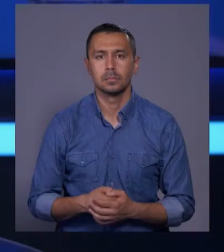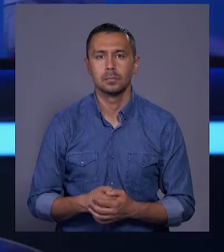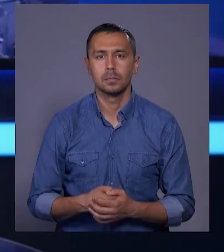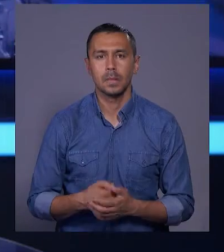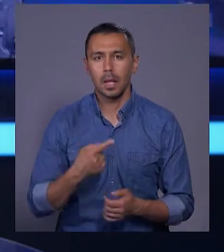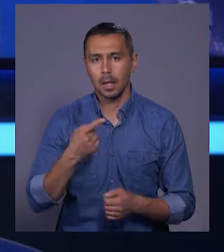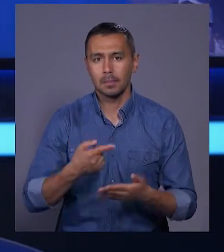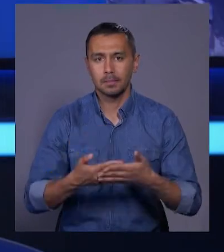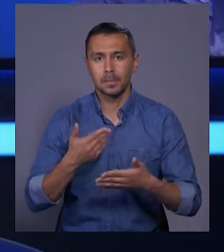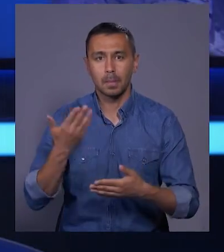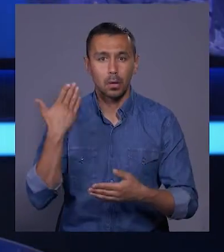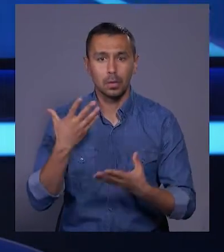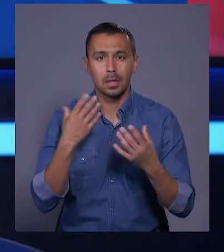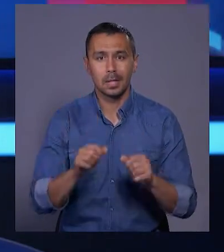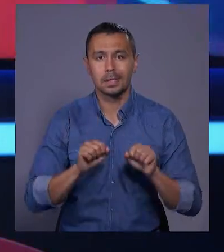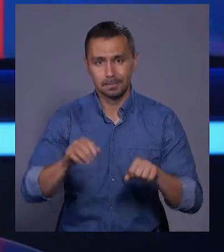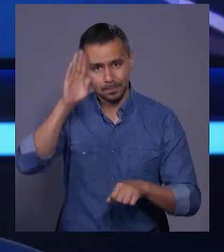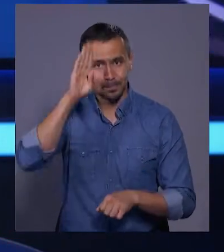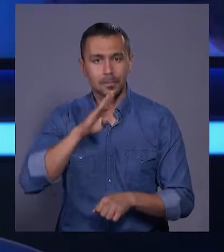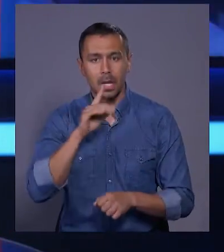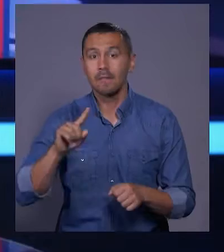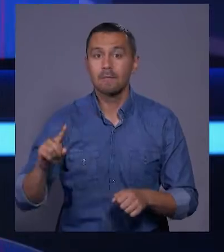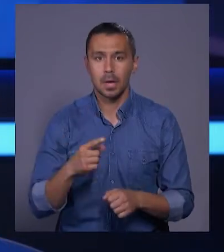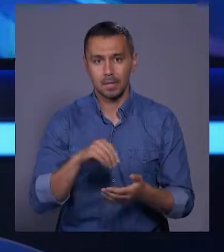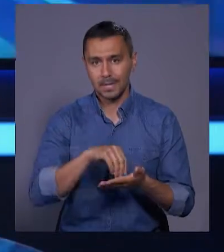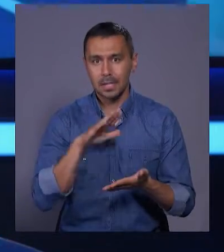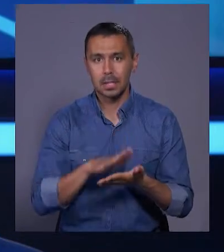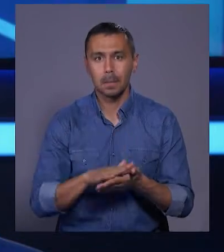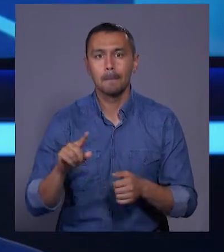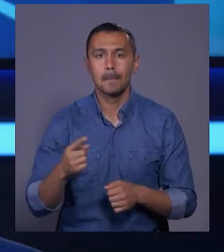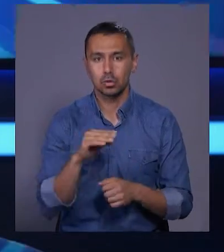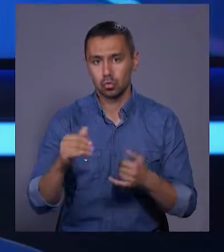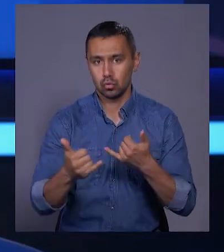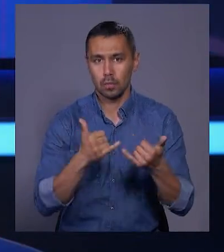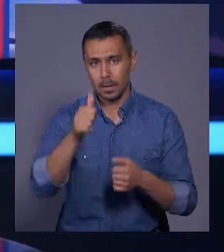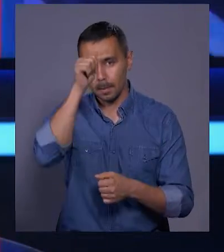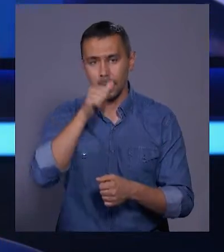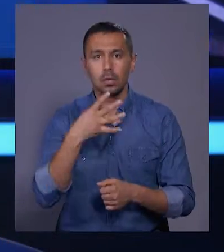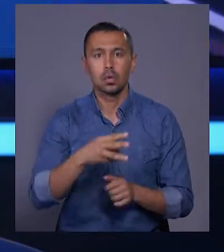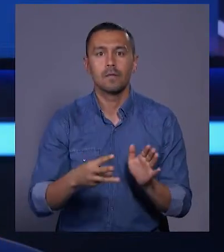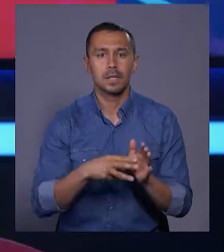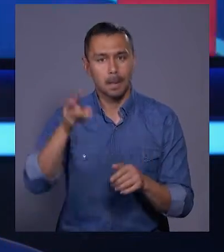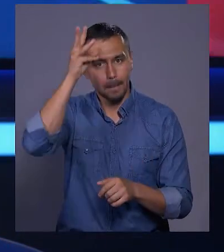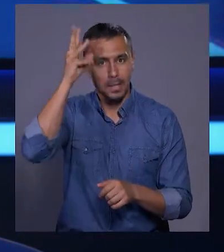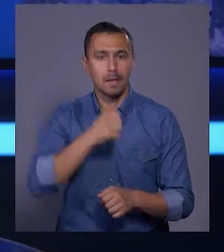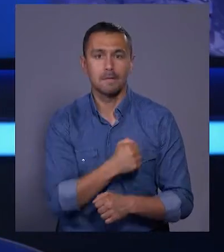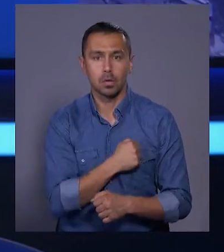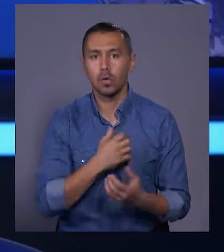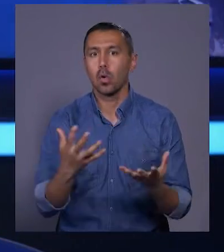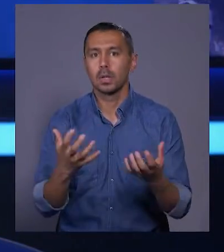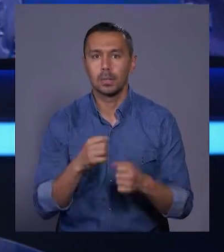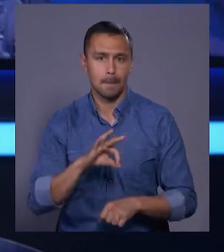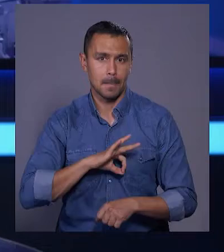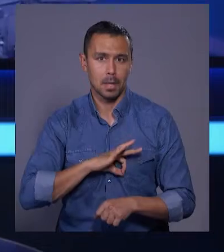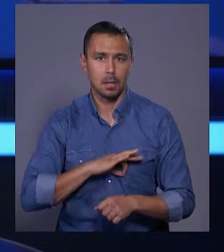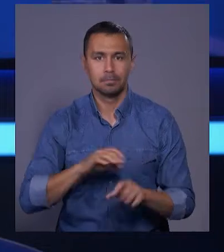Напередодні Дня захисників і захисниць, який вперше відзначатимемо 1 жовтня, 48 хмельницьких військових отримали